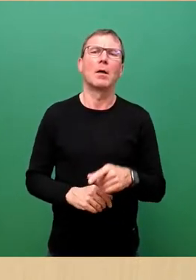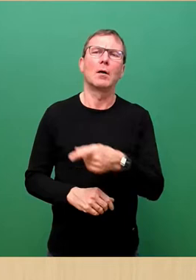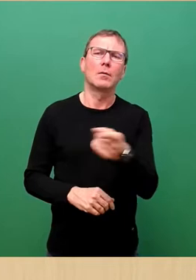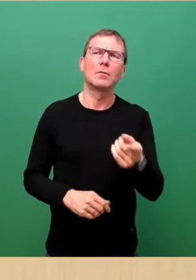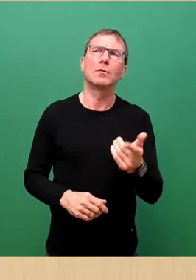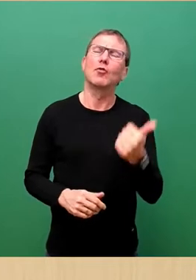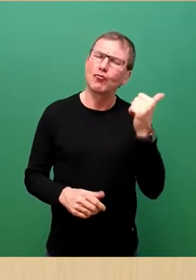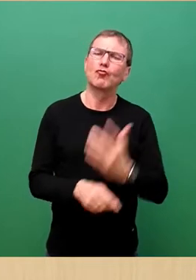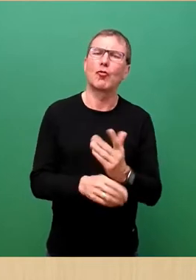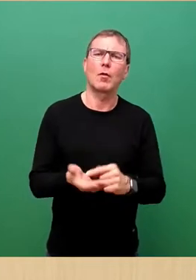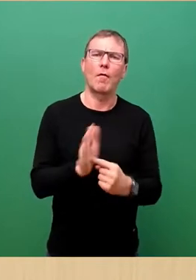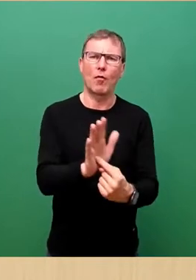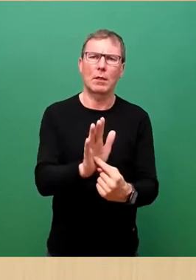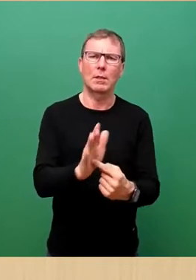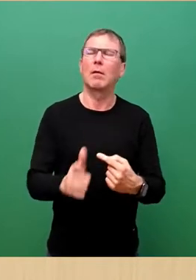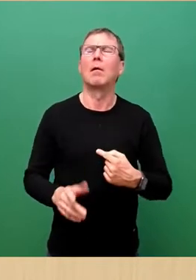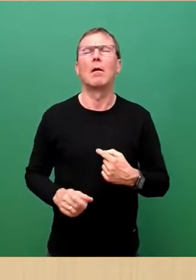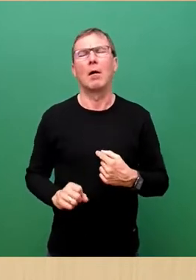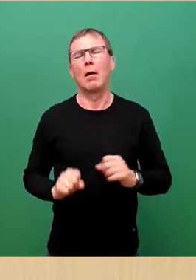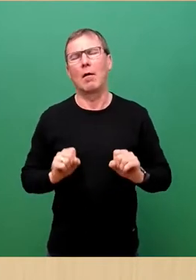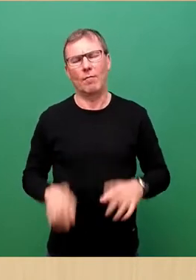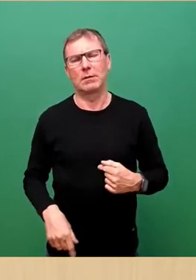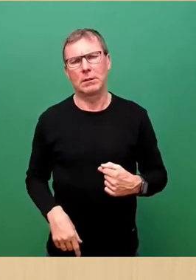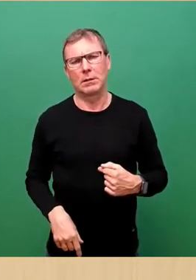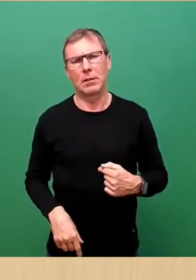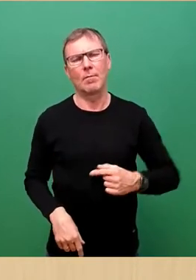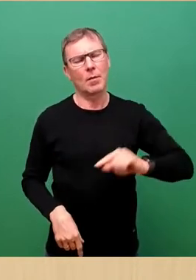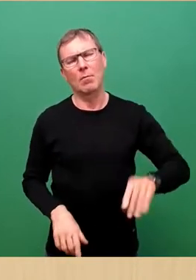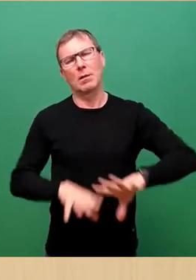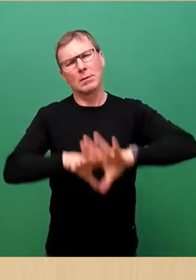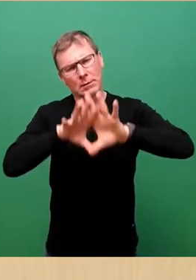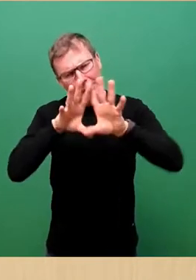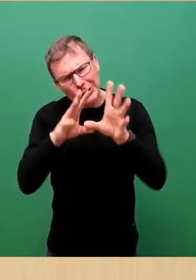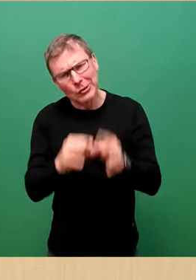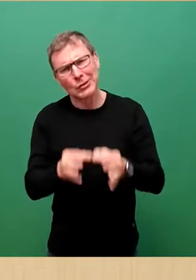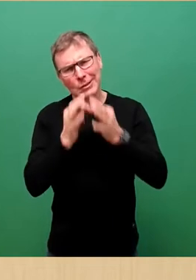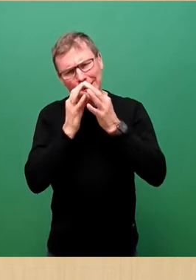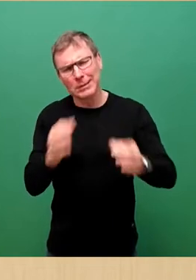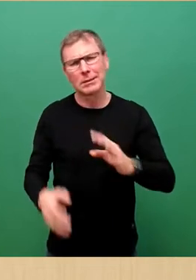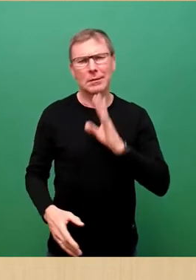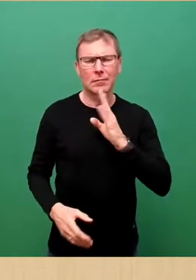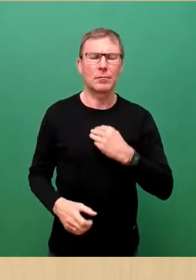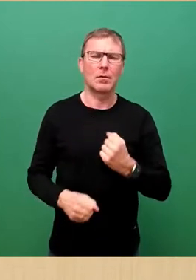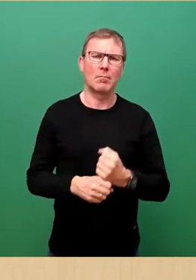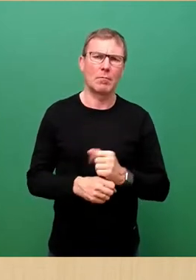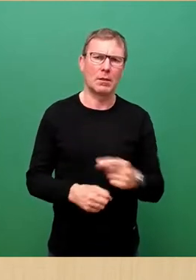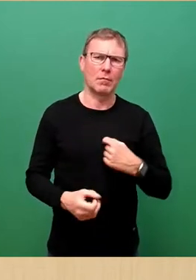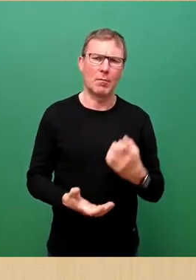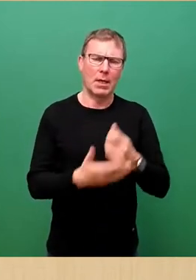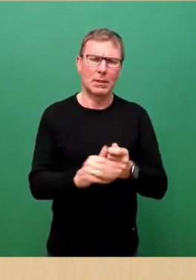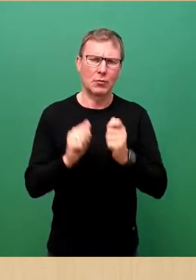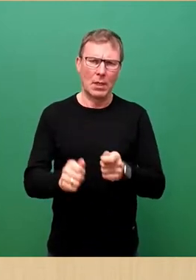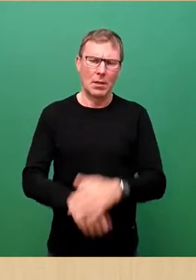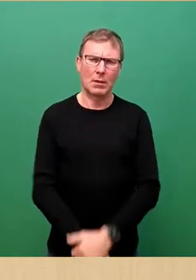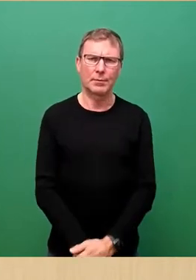vorgelegt. Deswegen würde ich jetzt verzichten, darauf jetzt nochmal eine umfangreichere Einbringung des Ersetzungsantrags vorzunehmen.